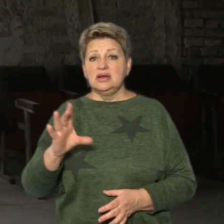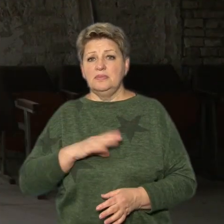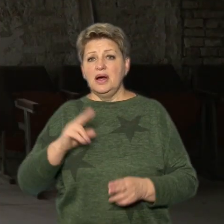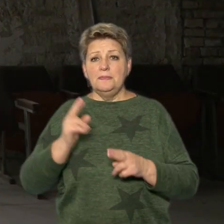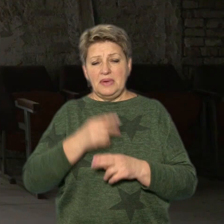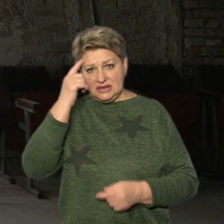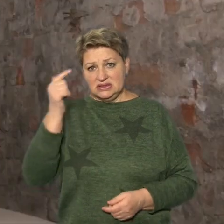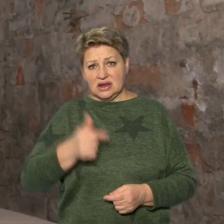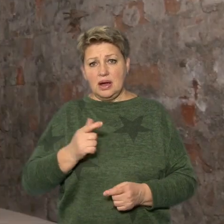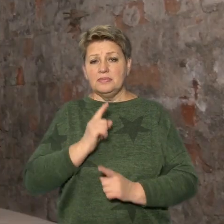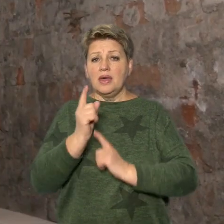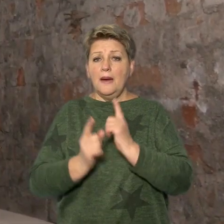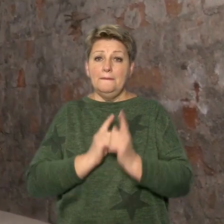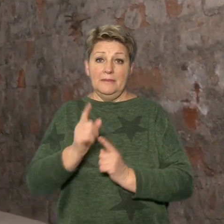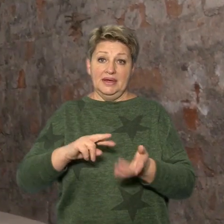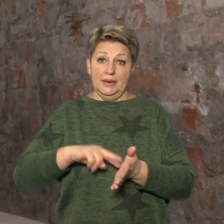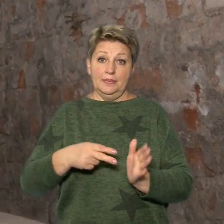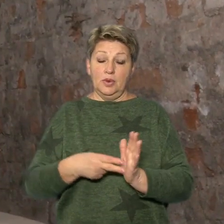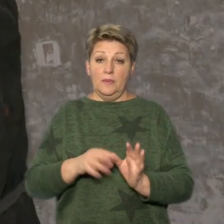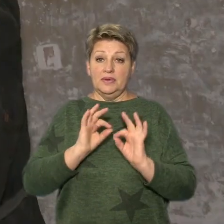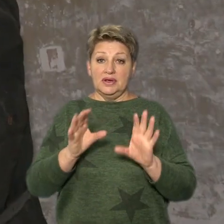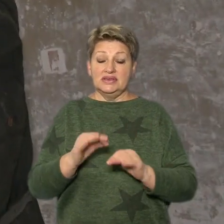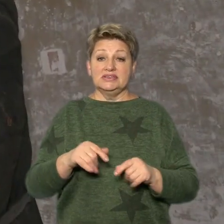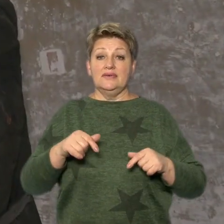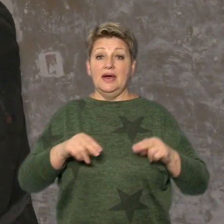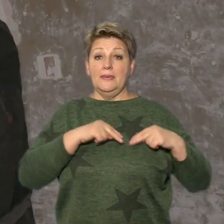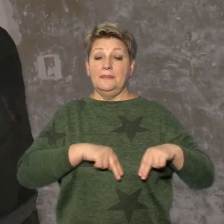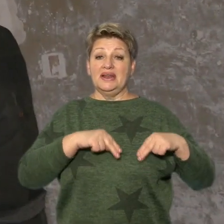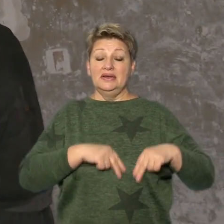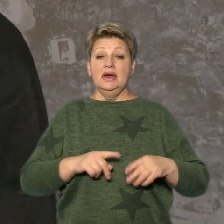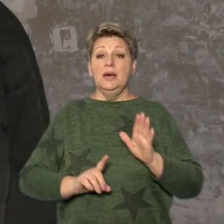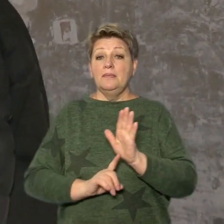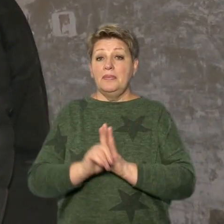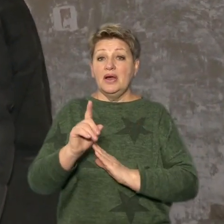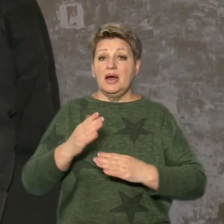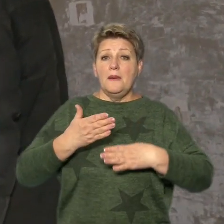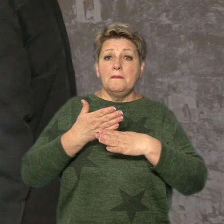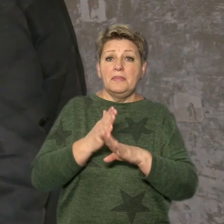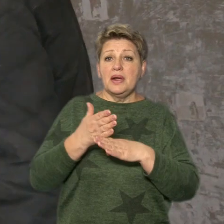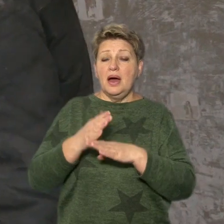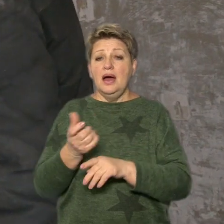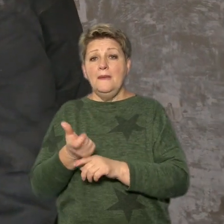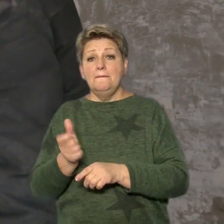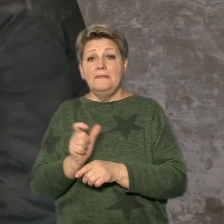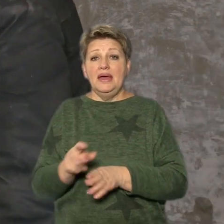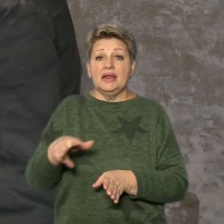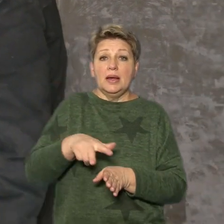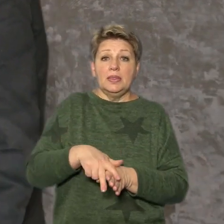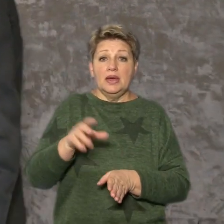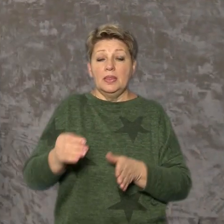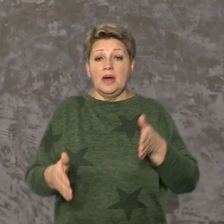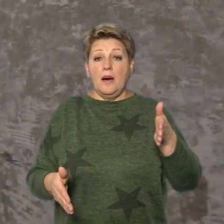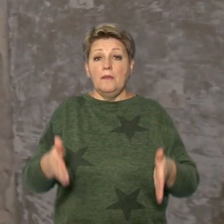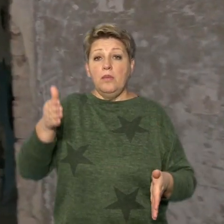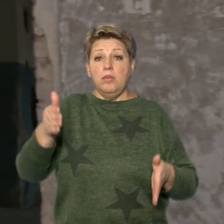перепланування, каже тутешній працівник Володимир Хмара. Пішли тріщини, перенагрузка на бокові стіни,